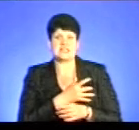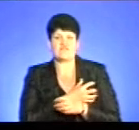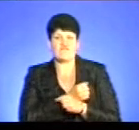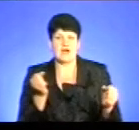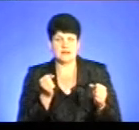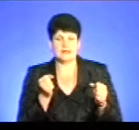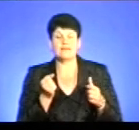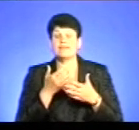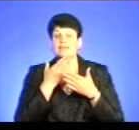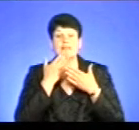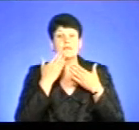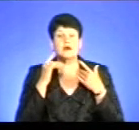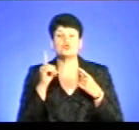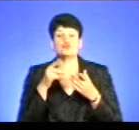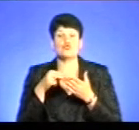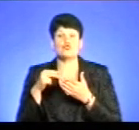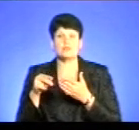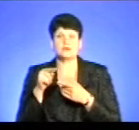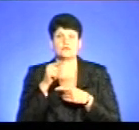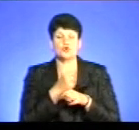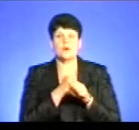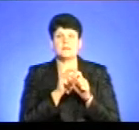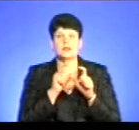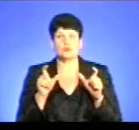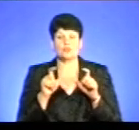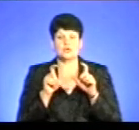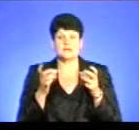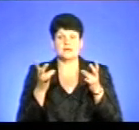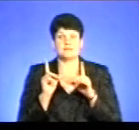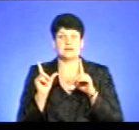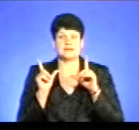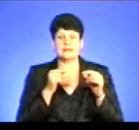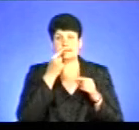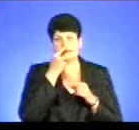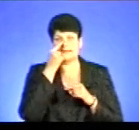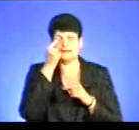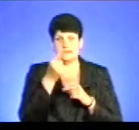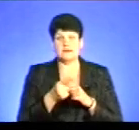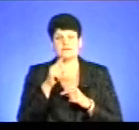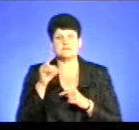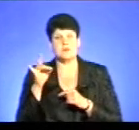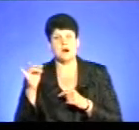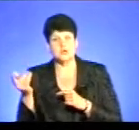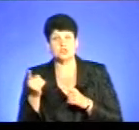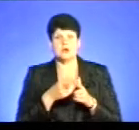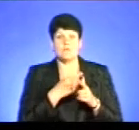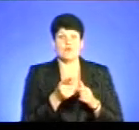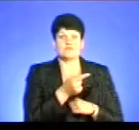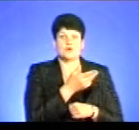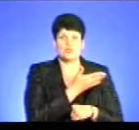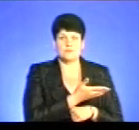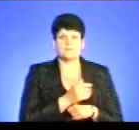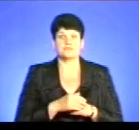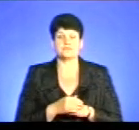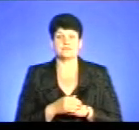і немає що купити. В тому аптечному пункті приходиться їхати дуже далеко, до Баража або в Тернопіль. Ми не